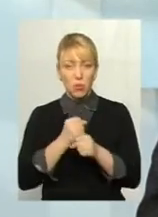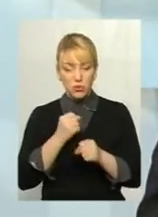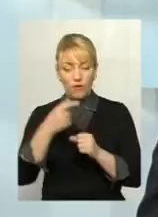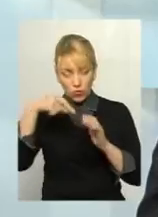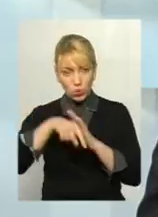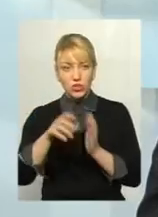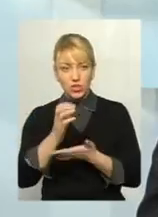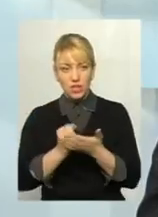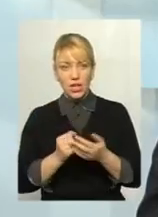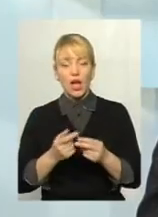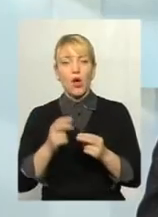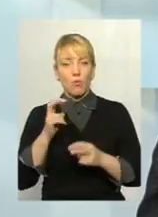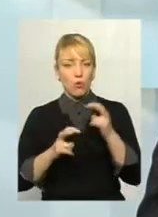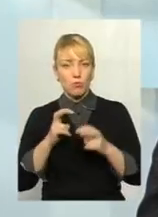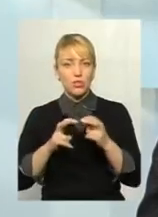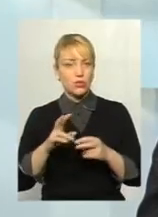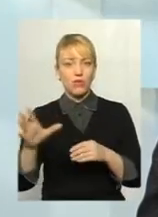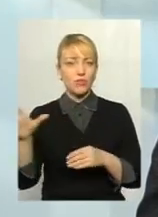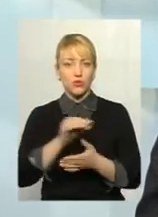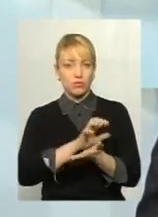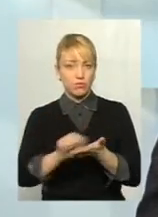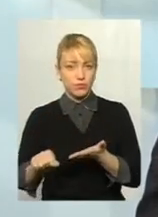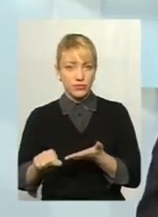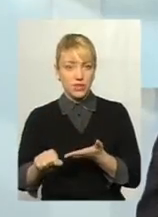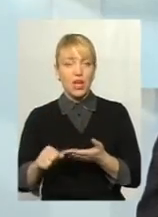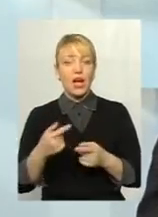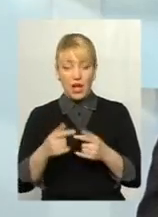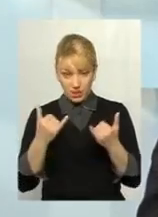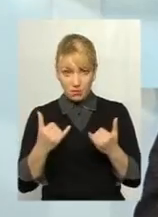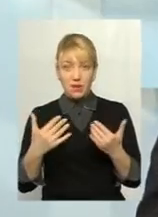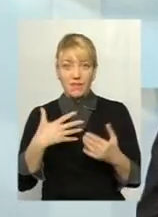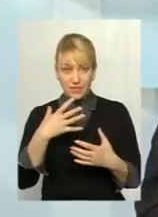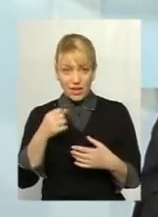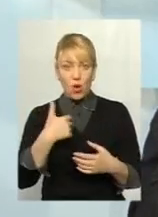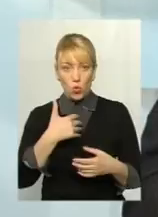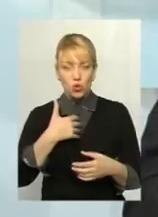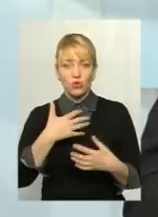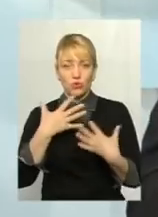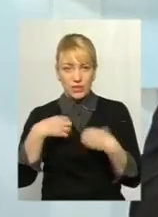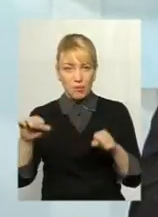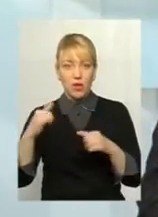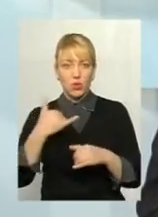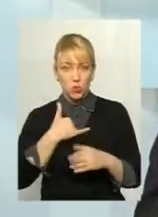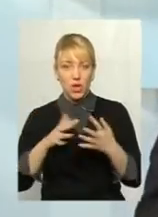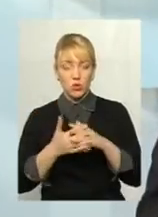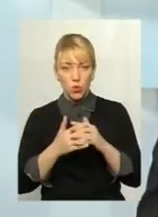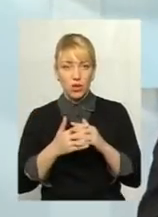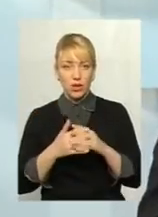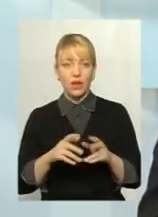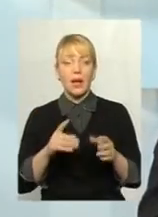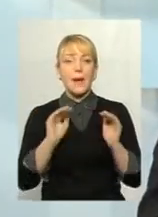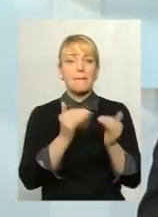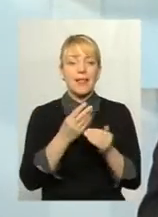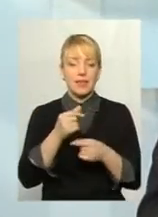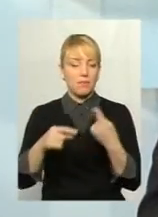резерви, промисловість положили, промисловість повністю лежить. І вони хочуть сьогодні все витягнути з аграру, звідси ще можна щось тягнути. Малий бізнес